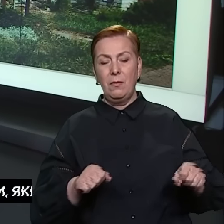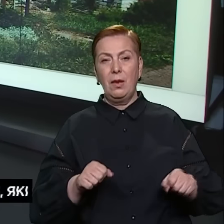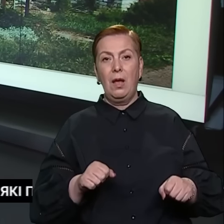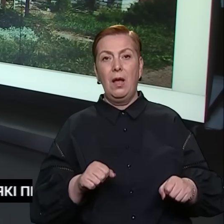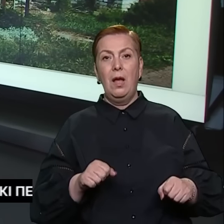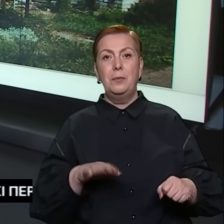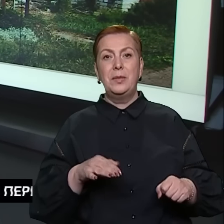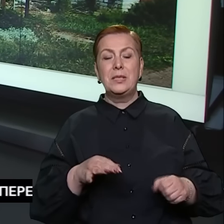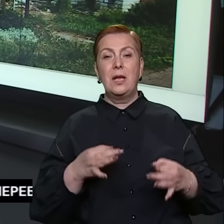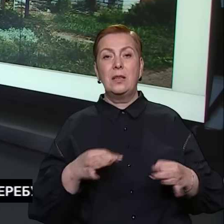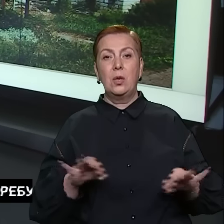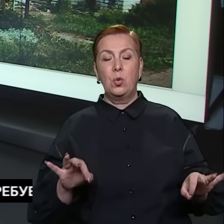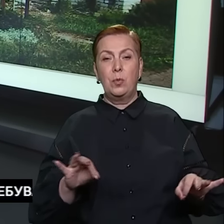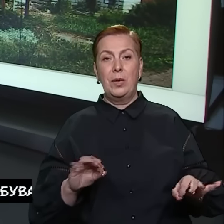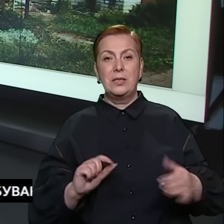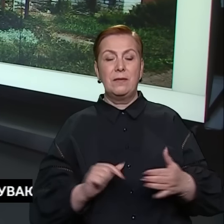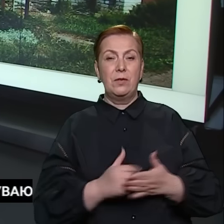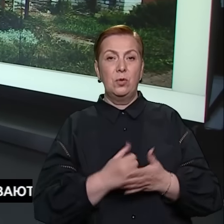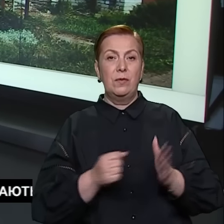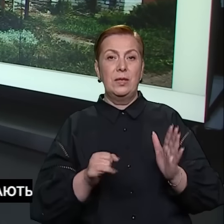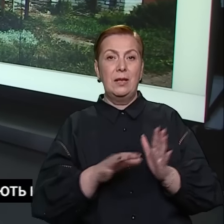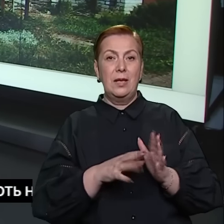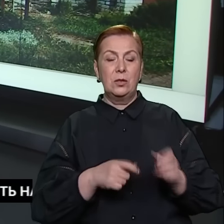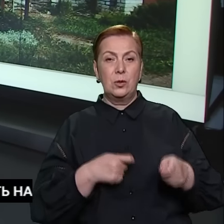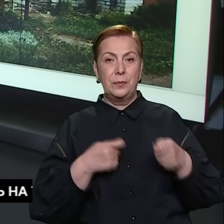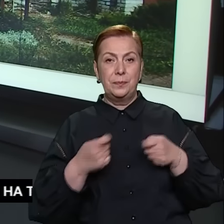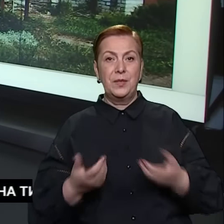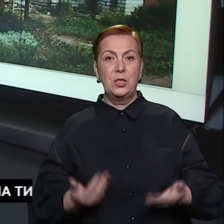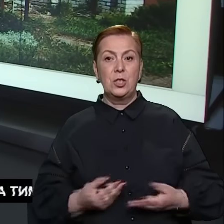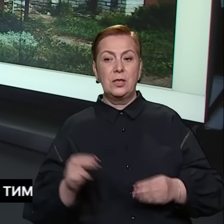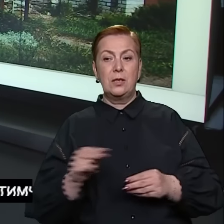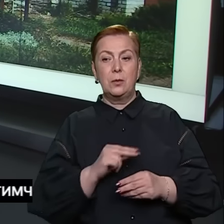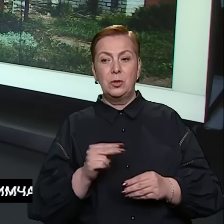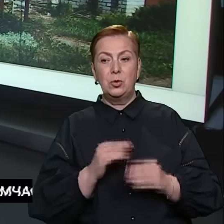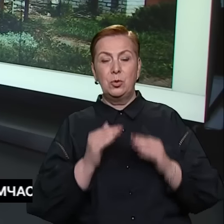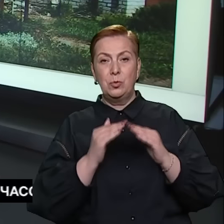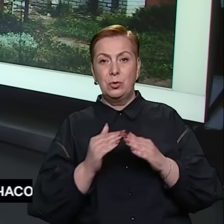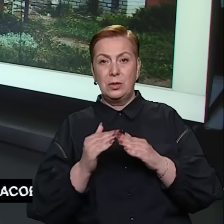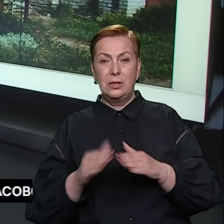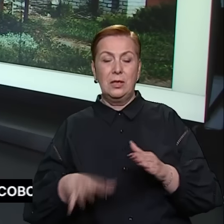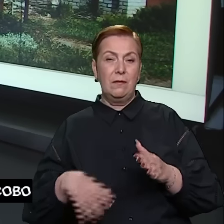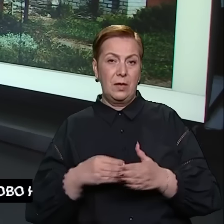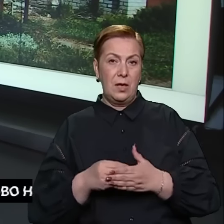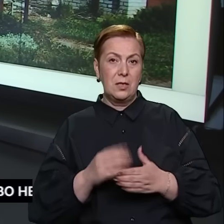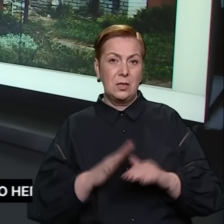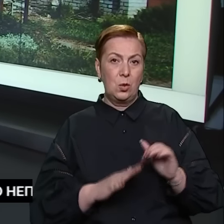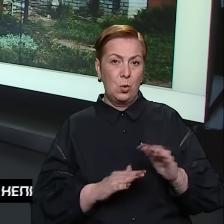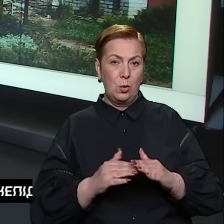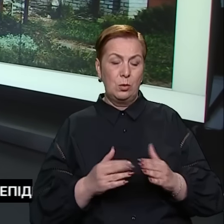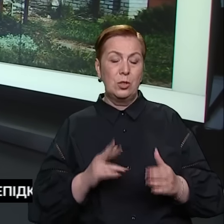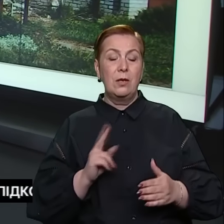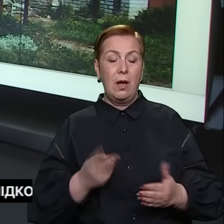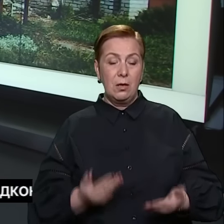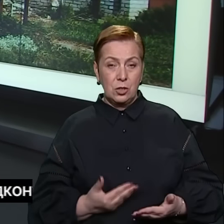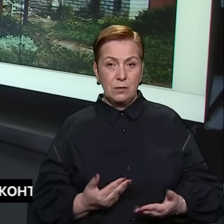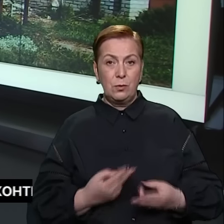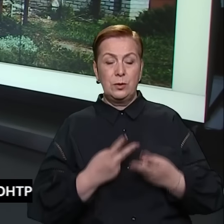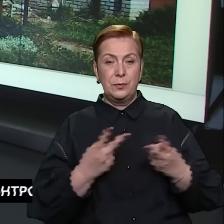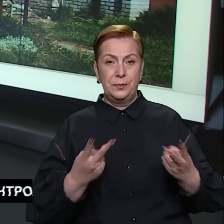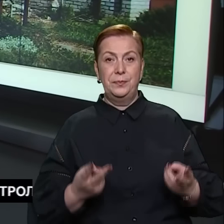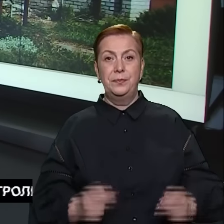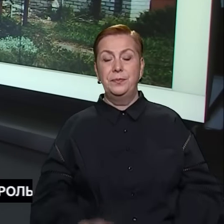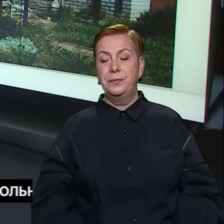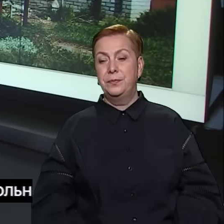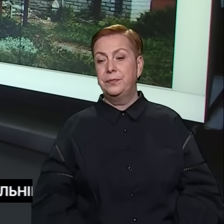Після деокупації тут відновили електропостачання. Жителі ремонтують свої будинки власноруч. Як нині живуть, Анастасія Галасюк